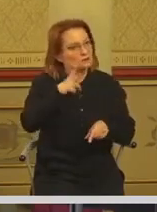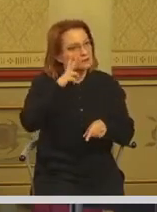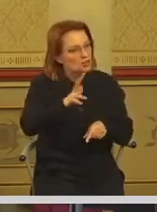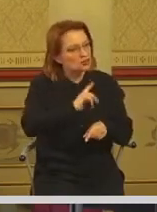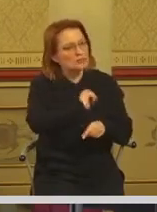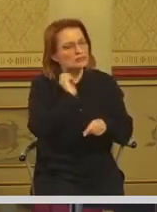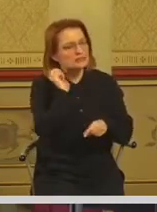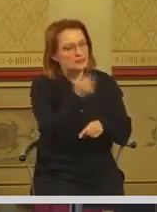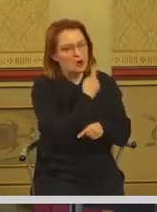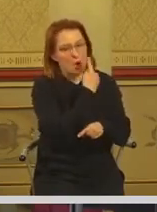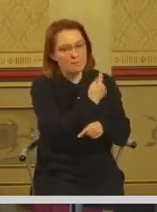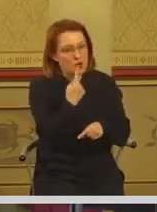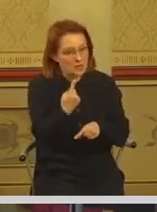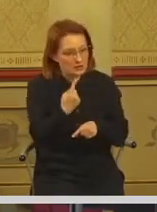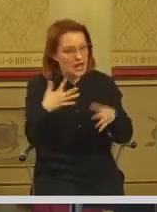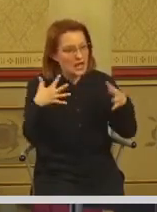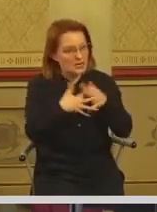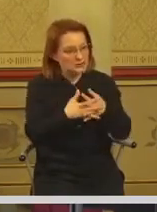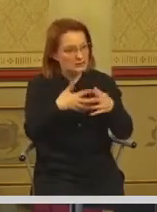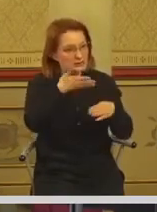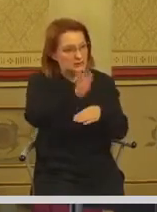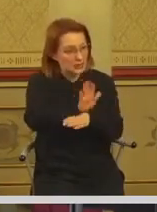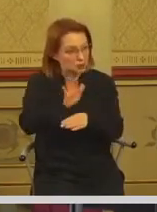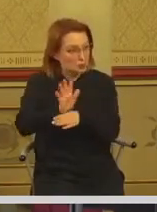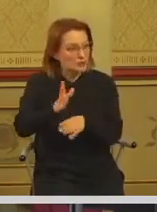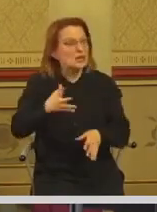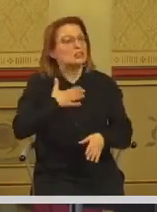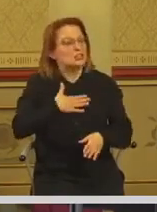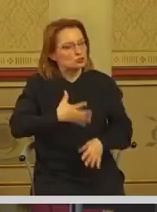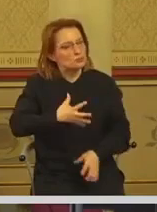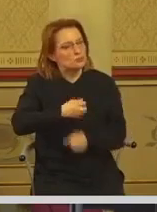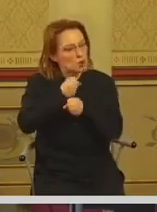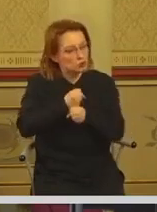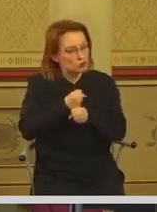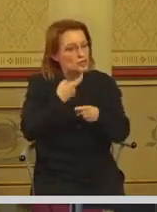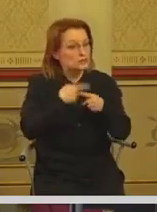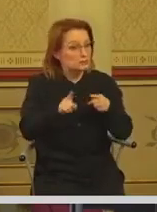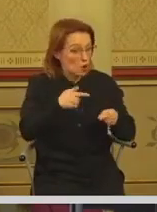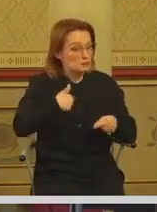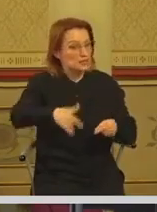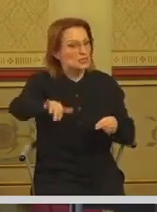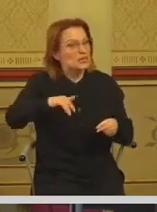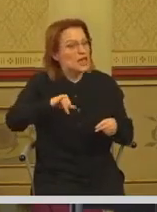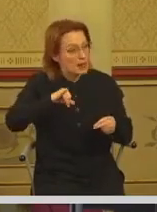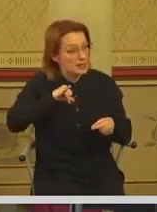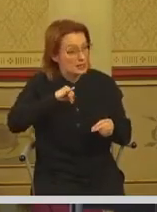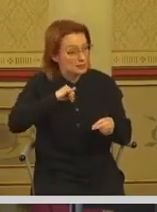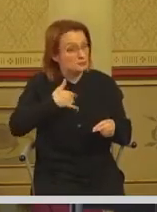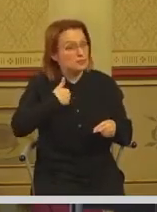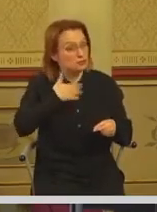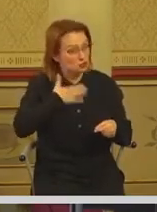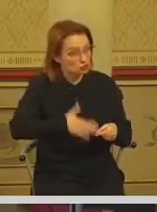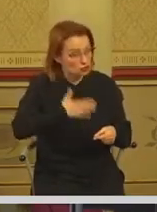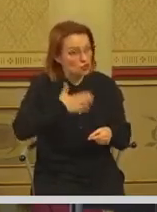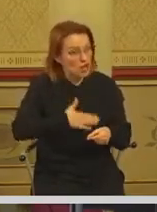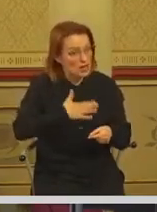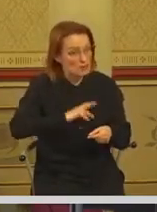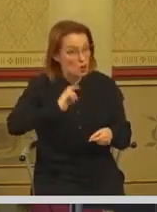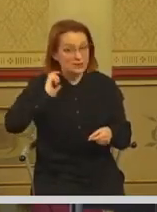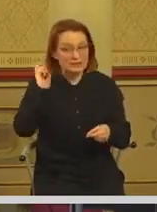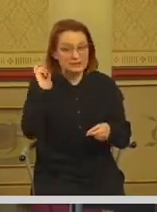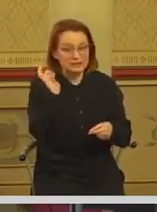gradskog zastupnika, jer nam je valjda u interesu da svi